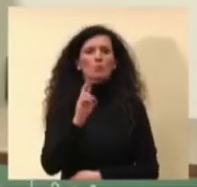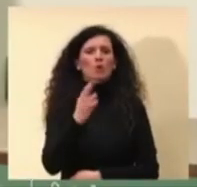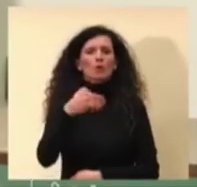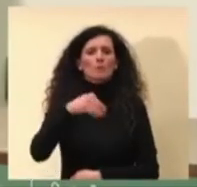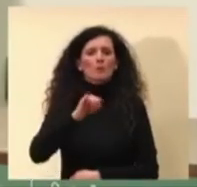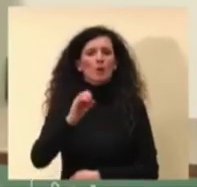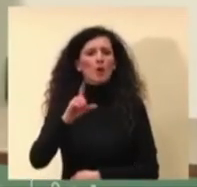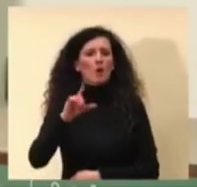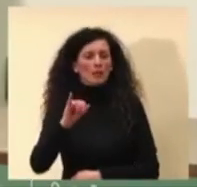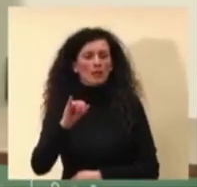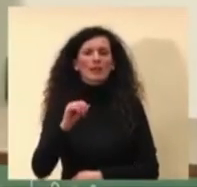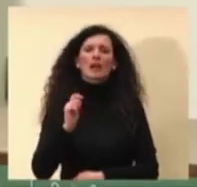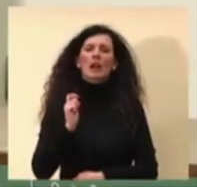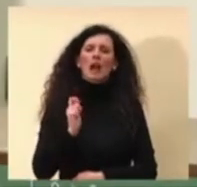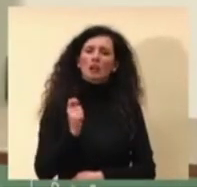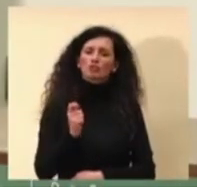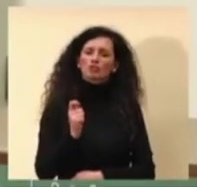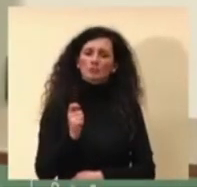Agenzia.